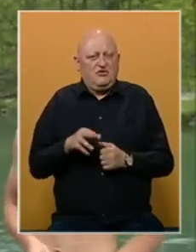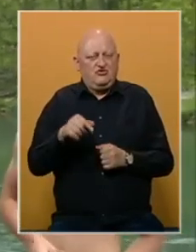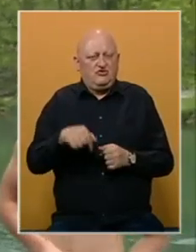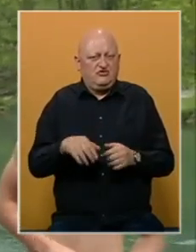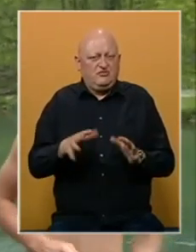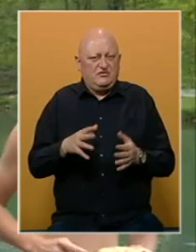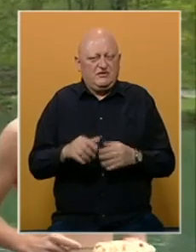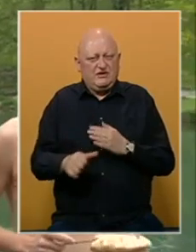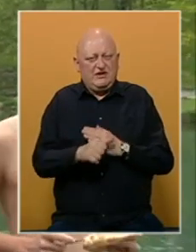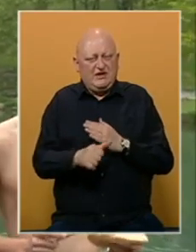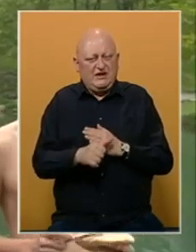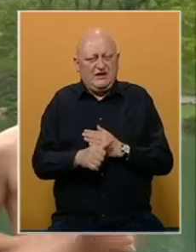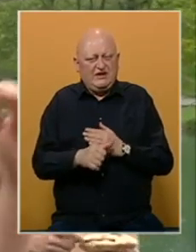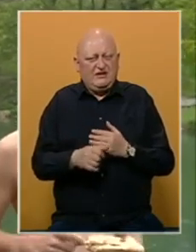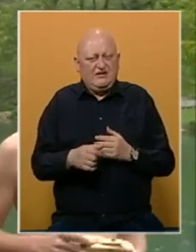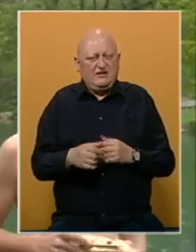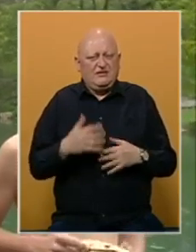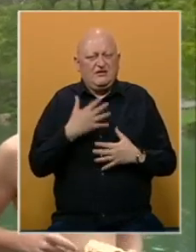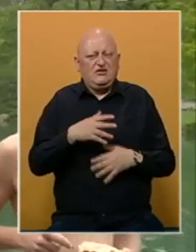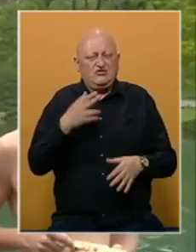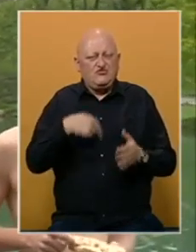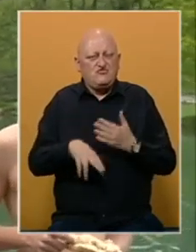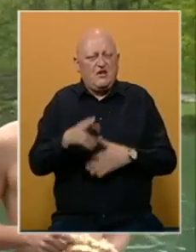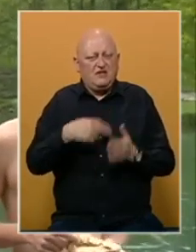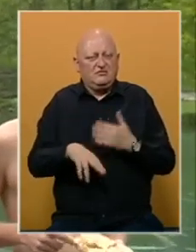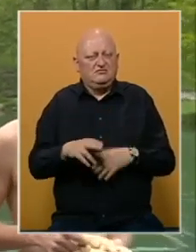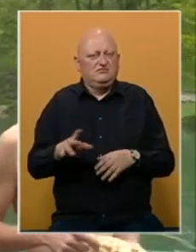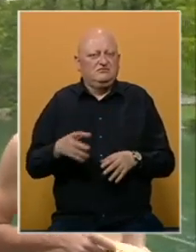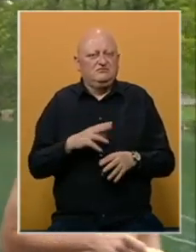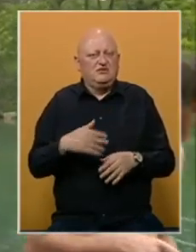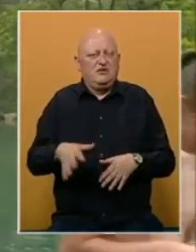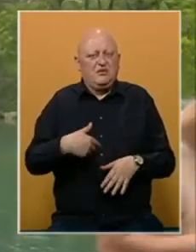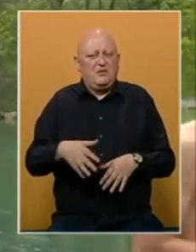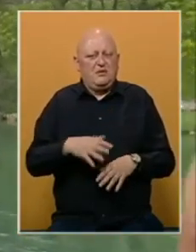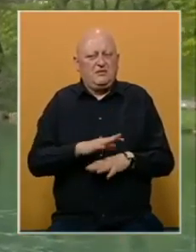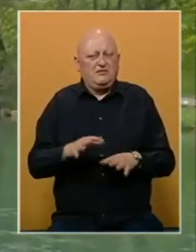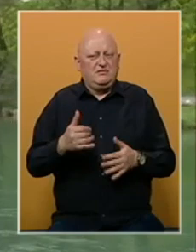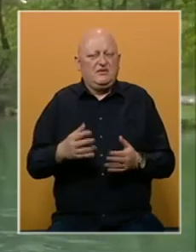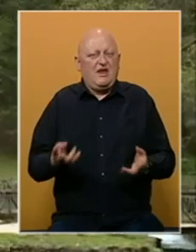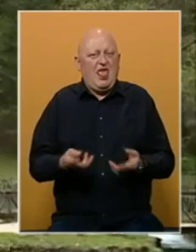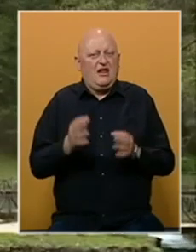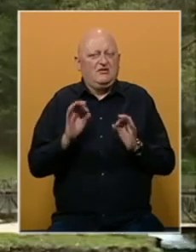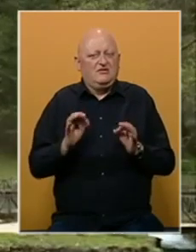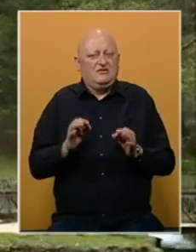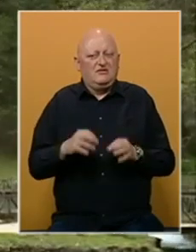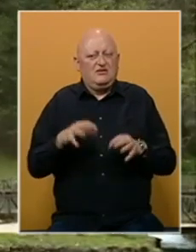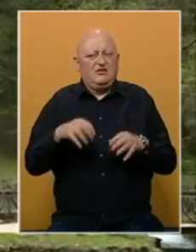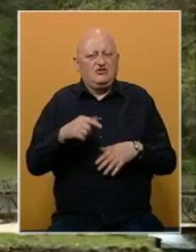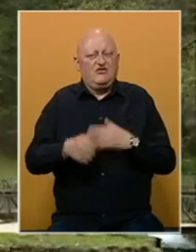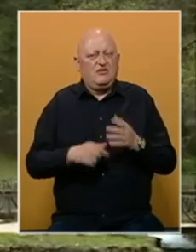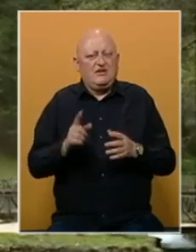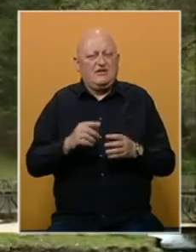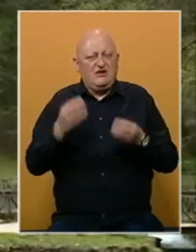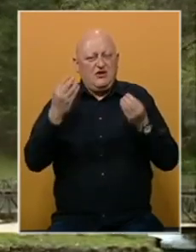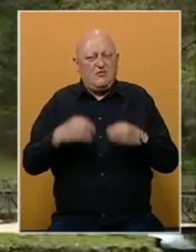smo ovdje oko 11 malo, iskupali se prvo i onda raspali sad roštilj i evo lagano ide. Kiša ove godine nije